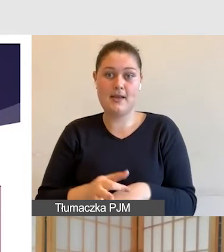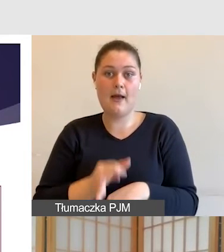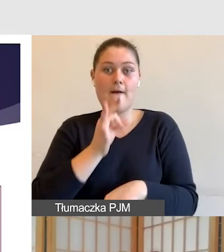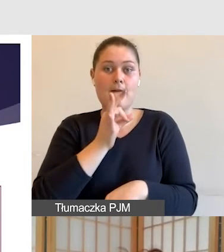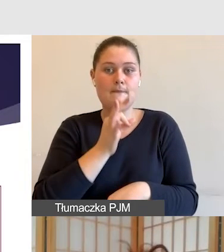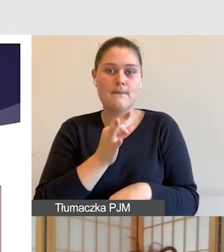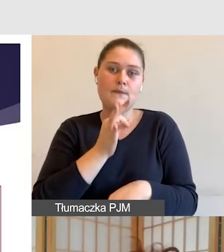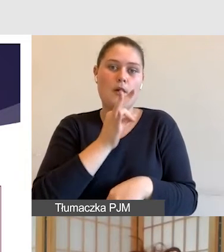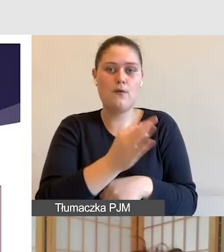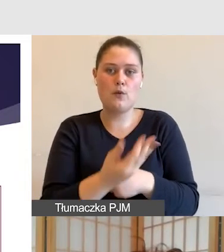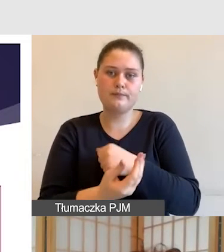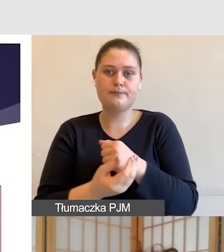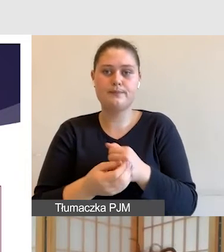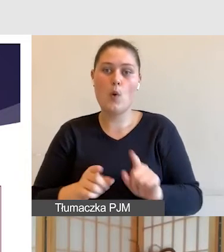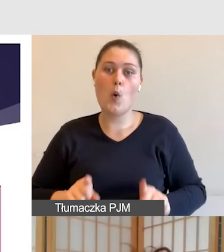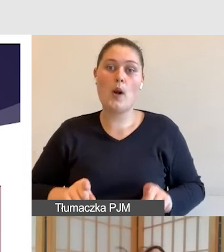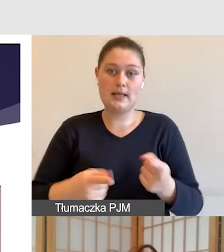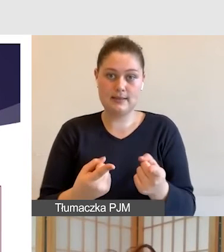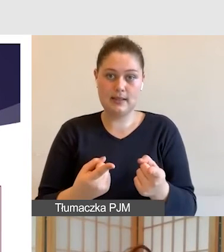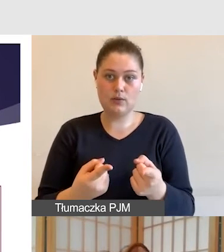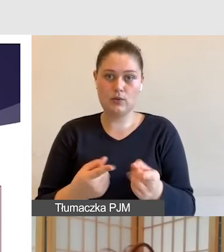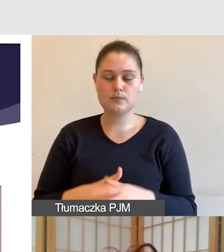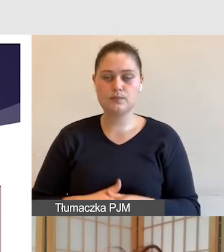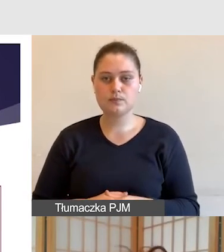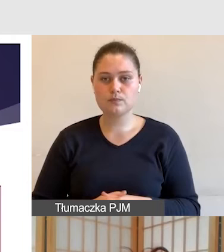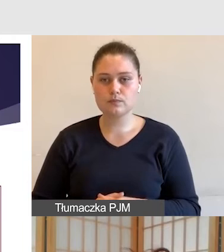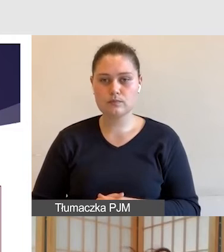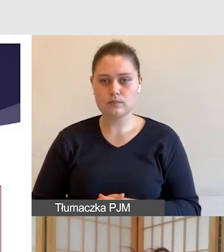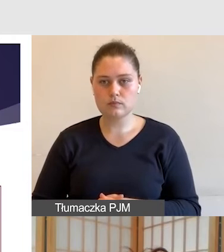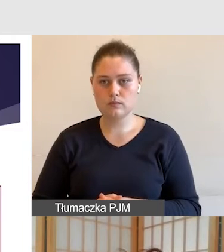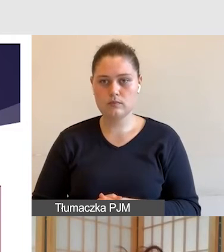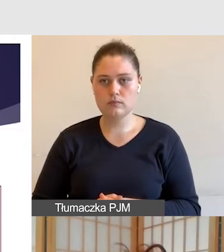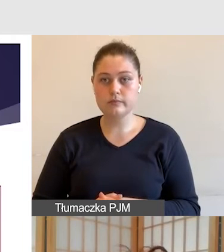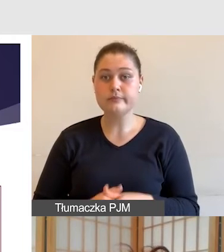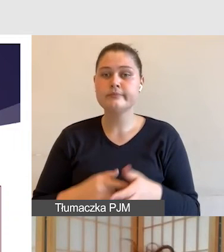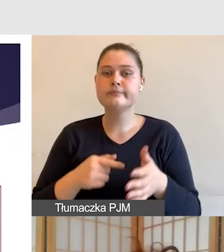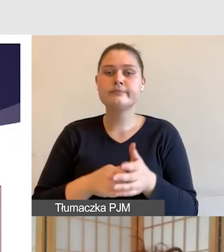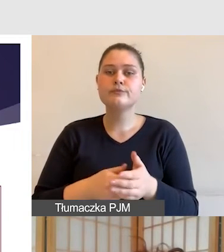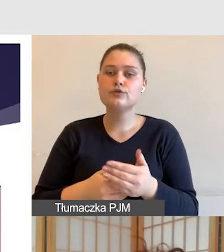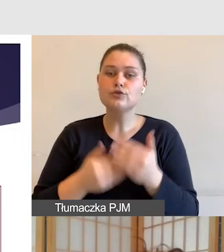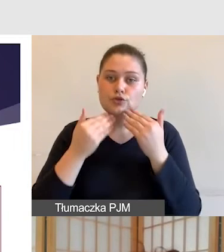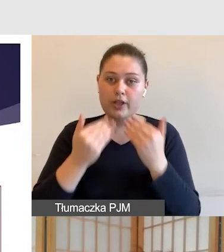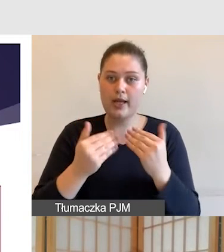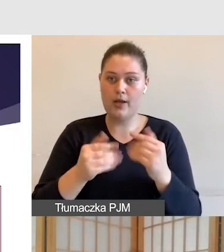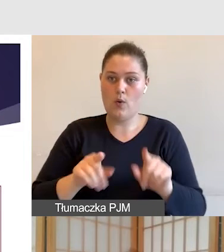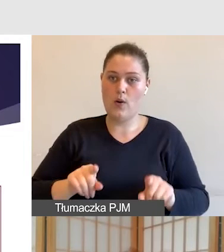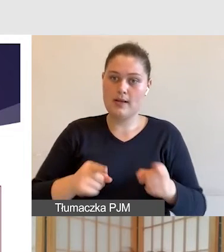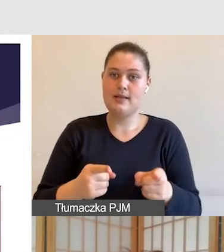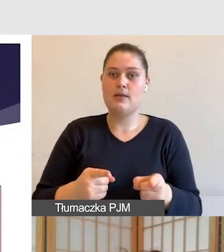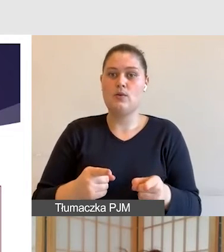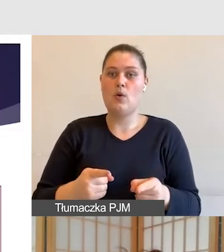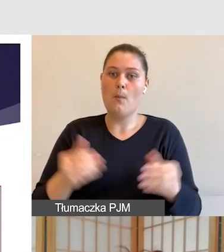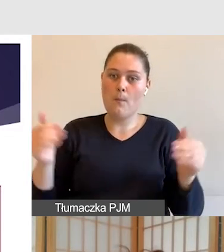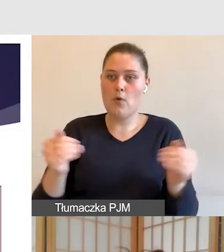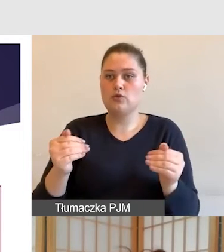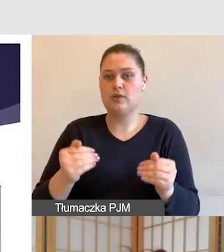podmiot jest odpowiedzialny za cały proces, aby przebiegał on w sposób komfortowy dla naszych uczestników i przede